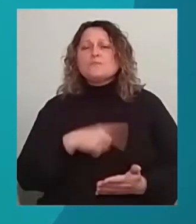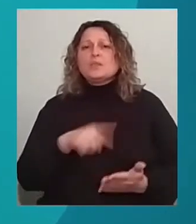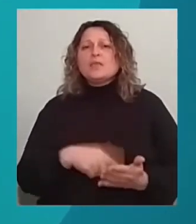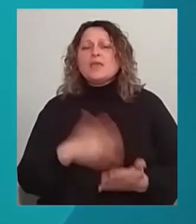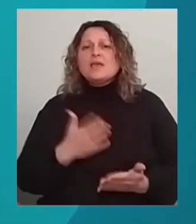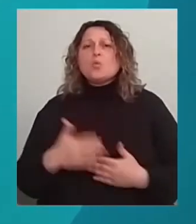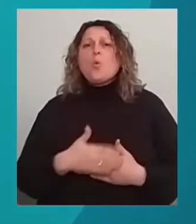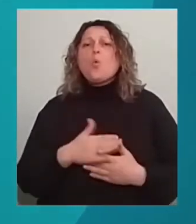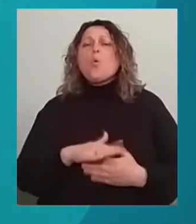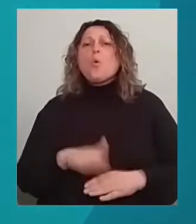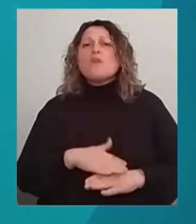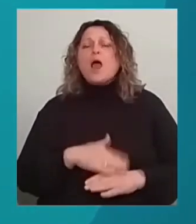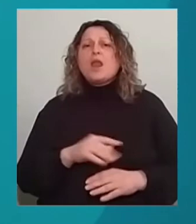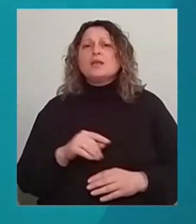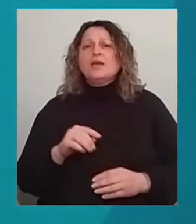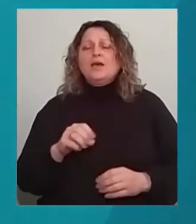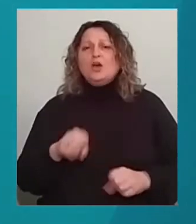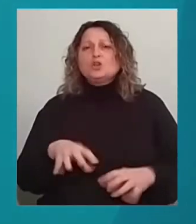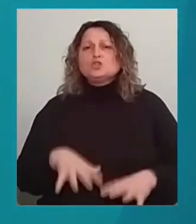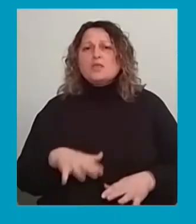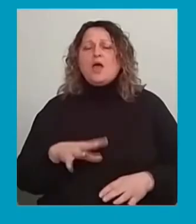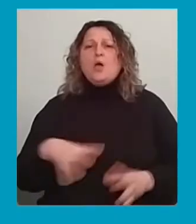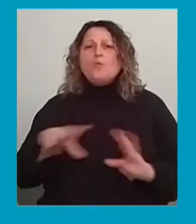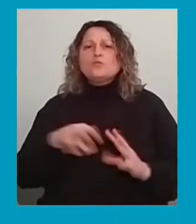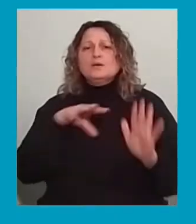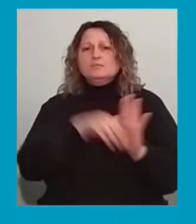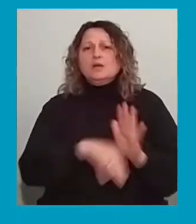депутатів, таке меню впровадять в усіх учбових закладах міста.